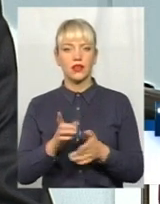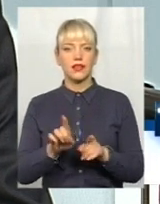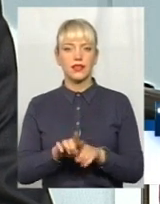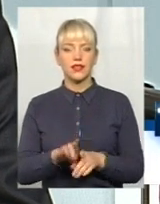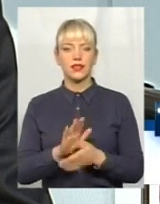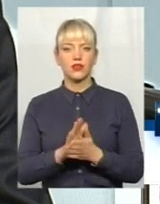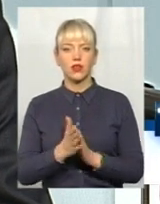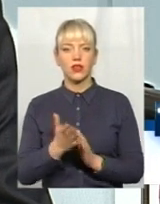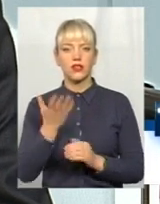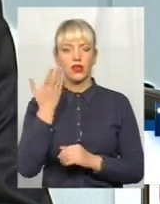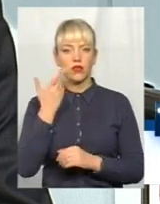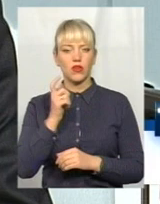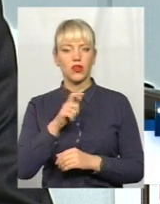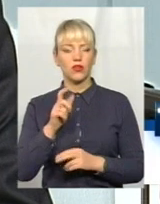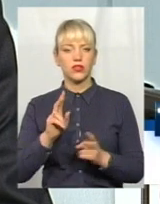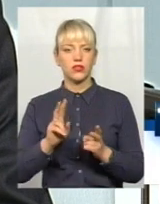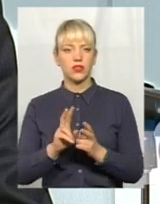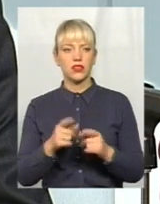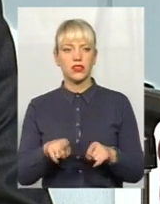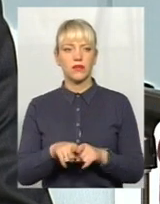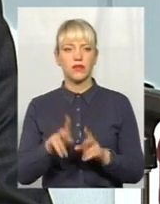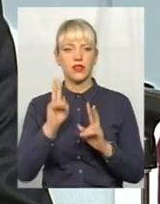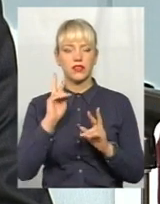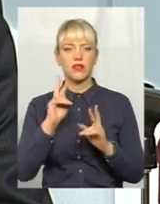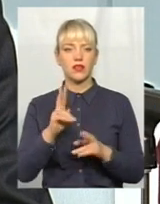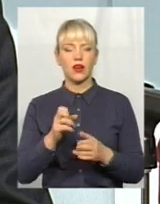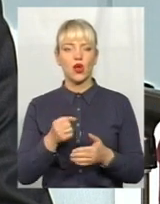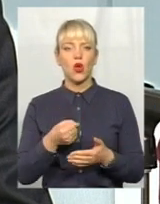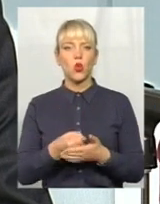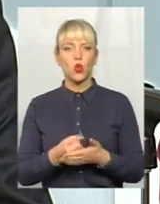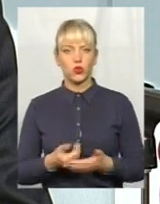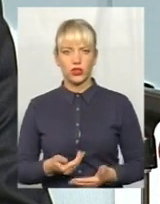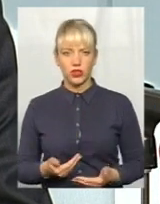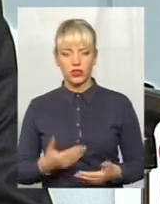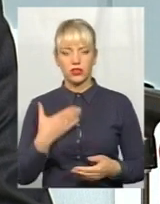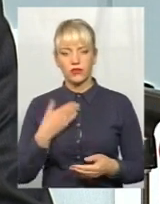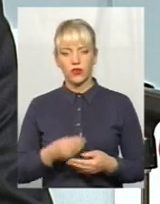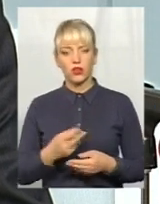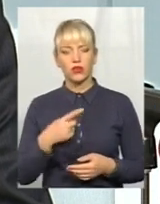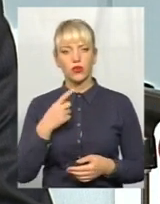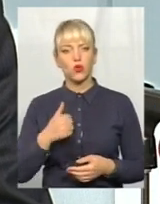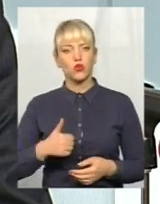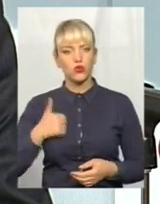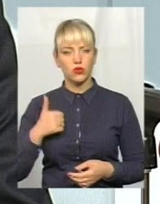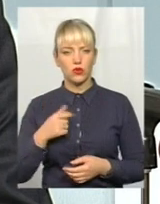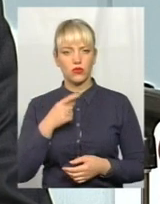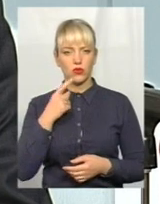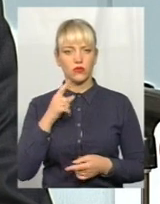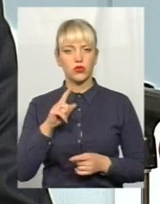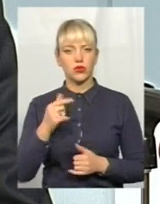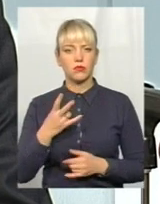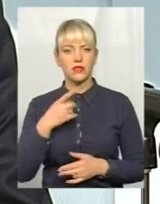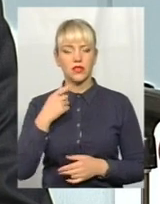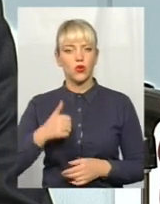стикаються з тим, що не знають, як доживати достойно, дійсно, достойно наголосимо останні хвилини,